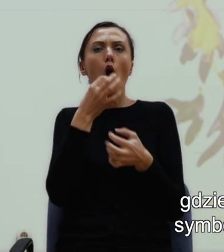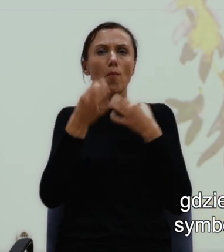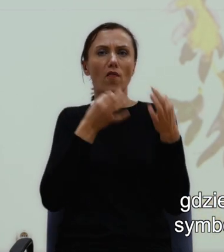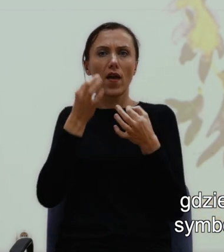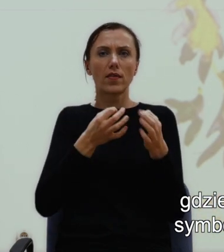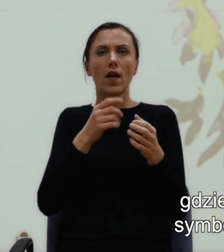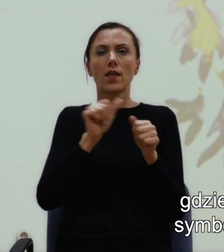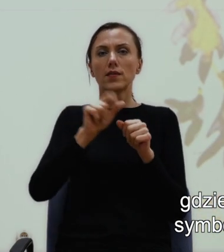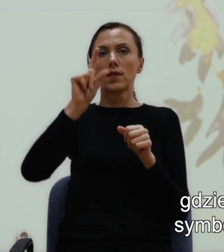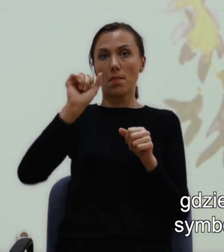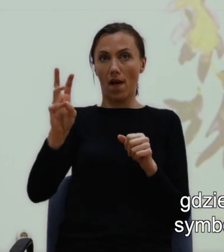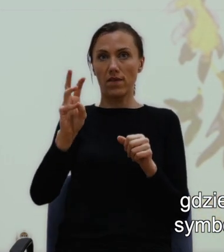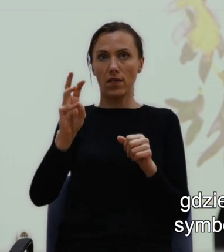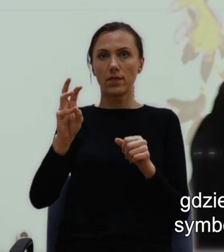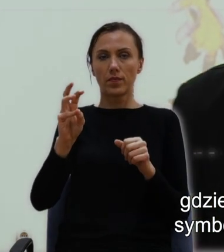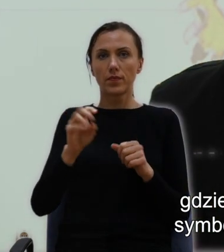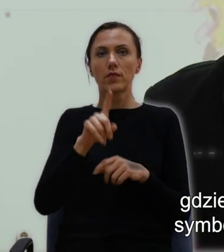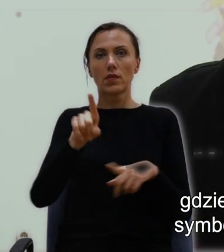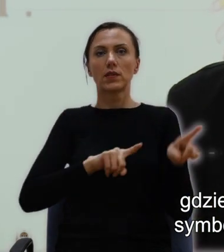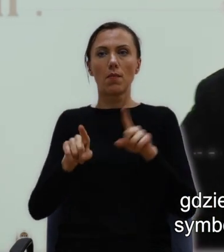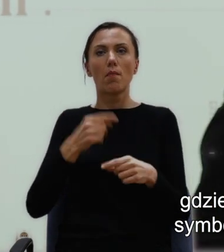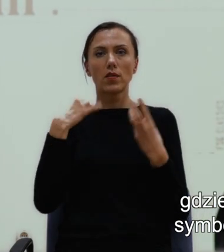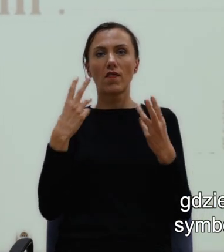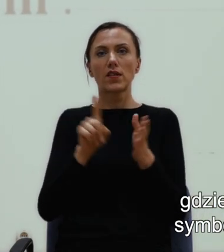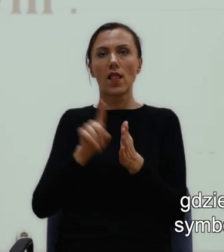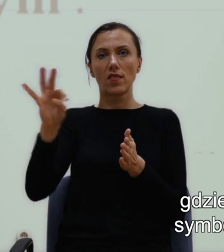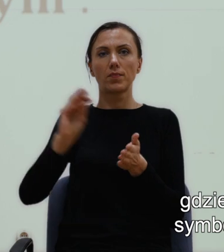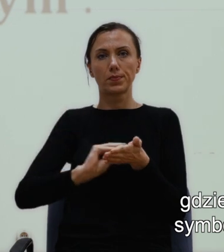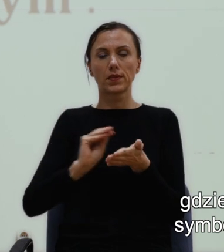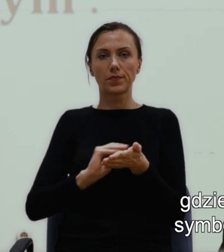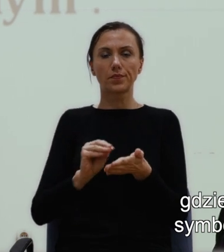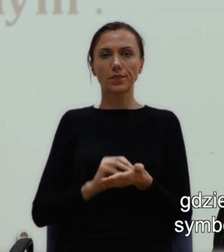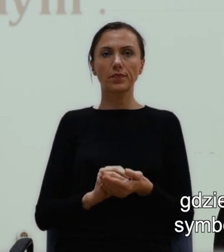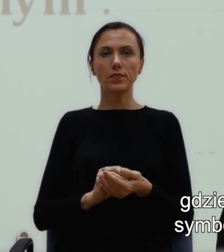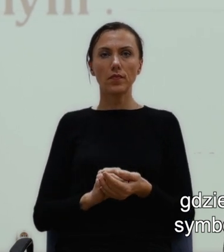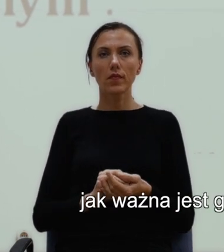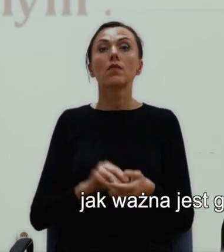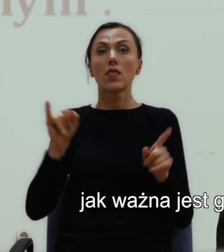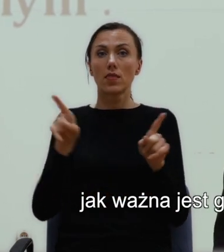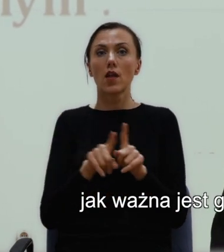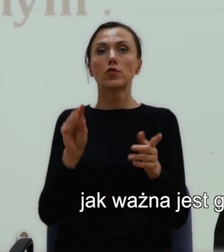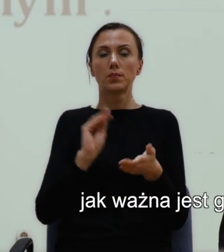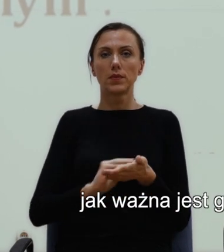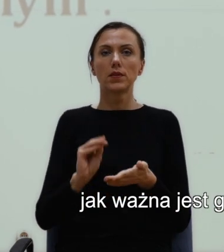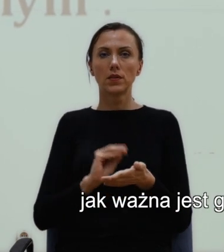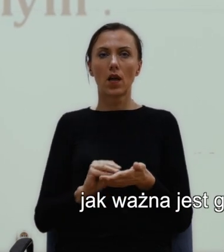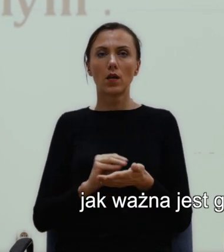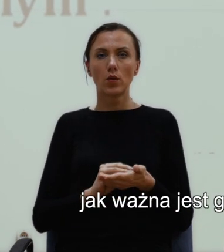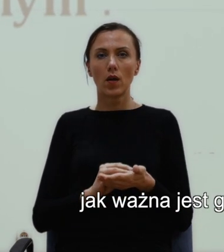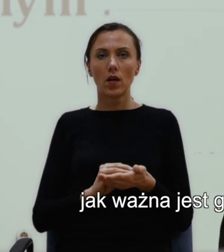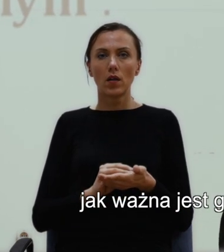istotny dla pisarki, pisała o tym, jak